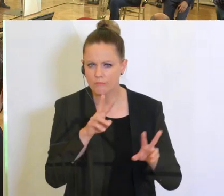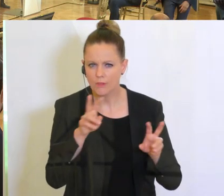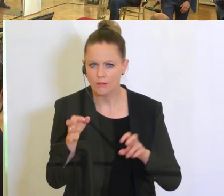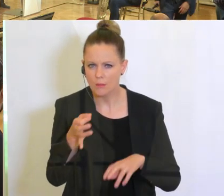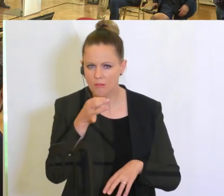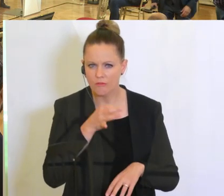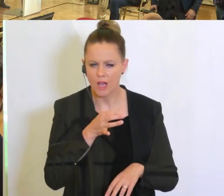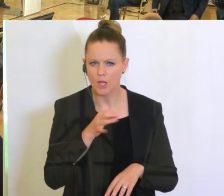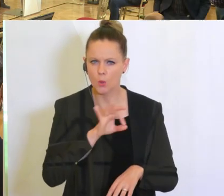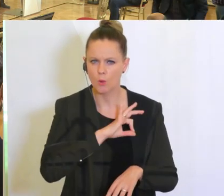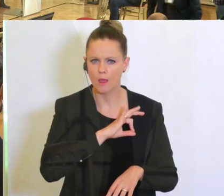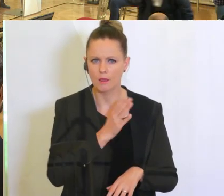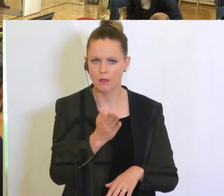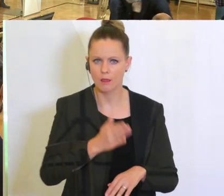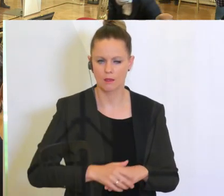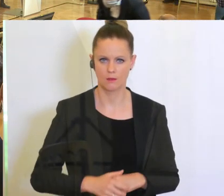Kollegen.